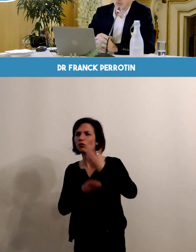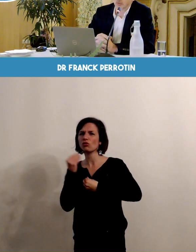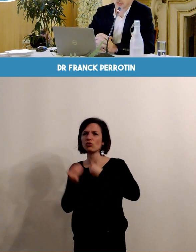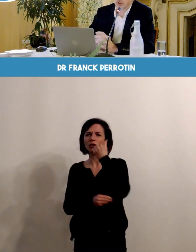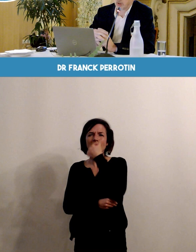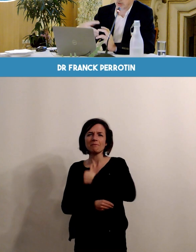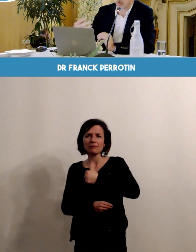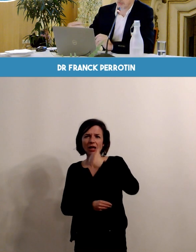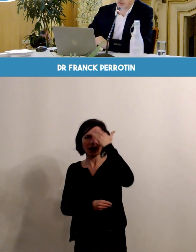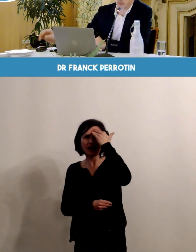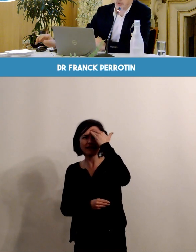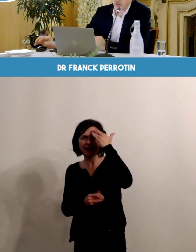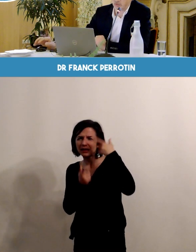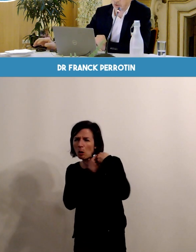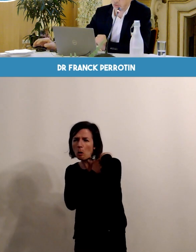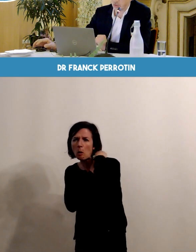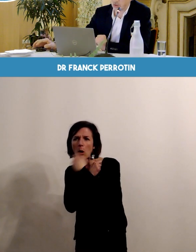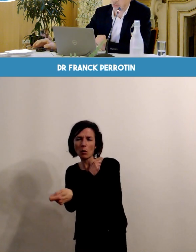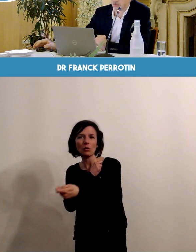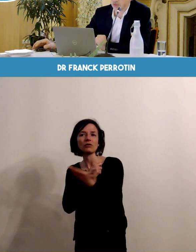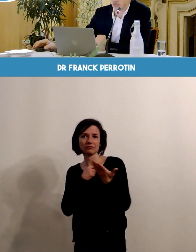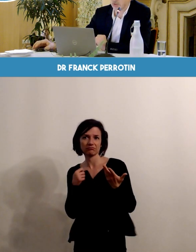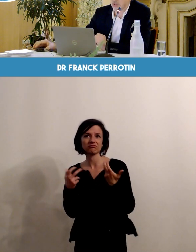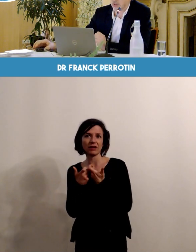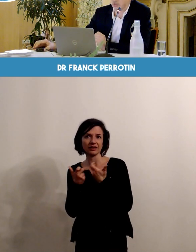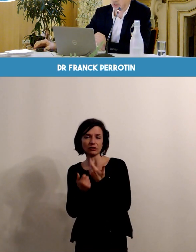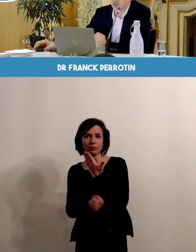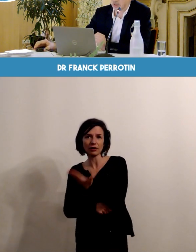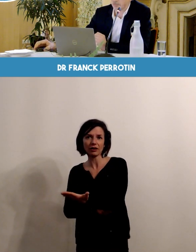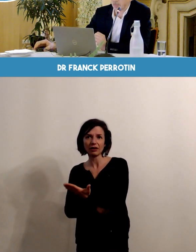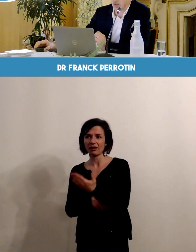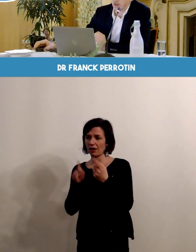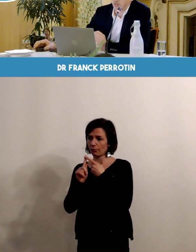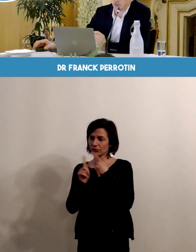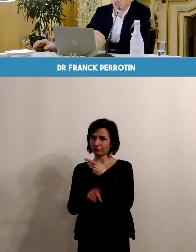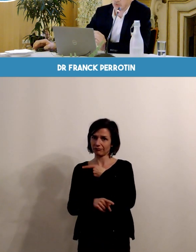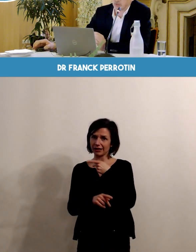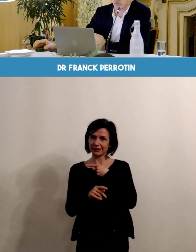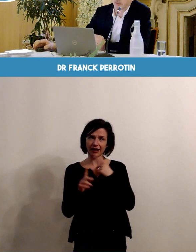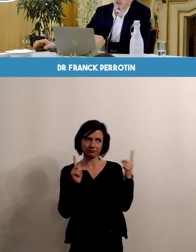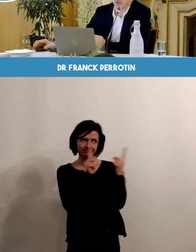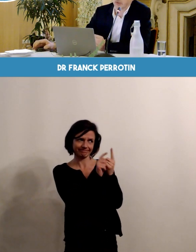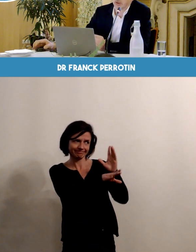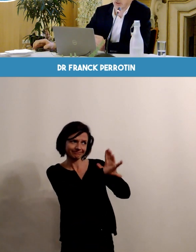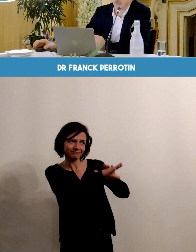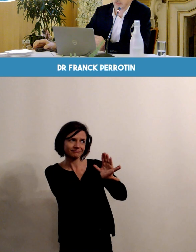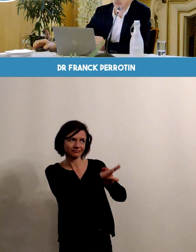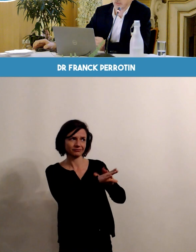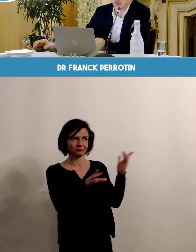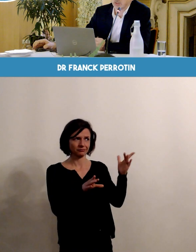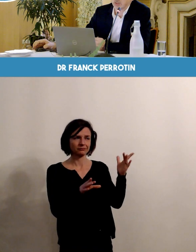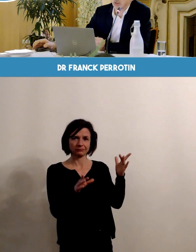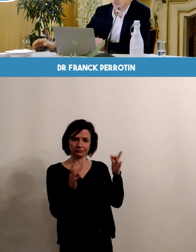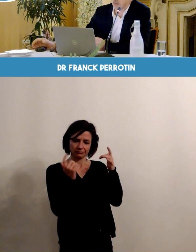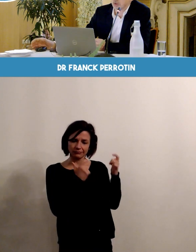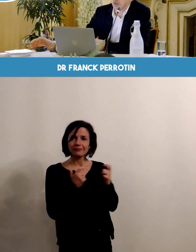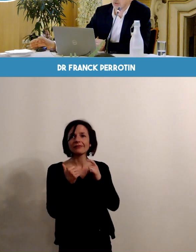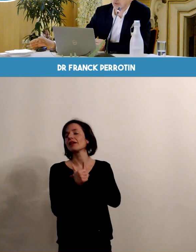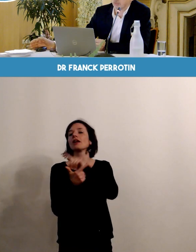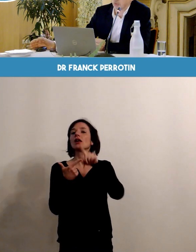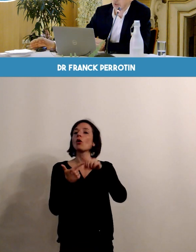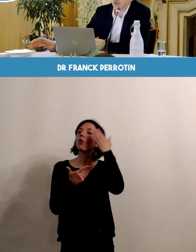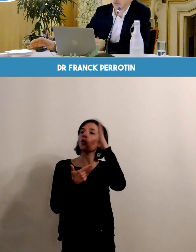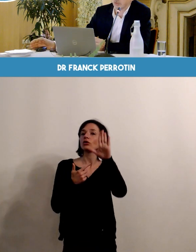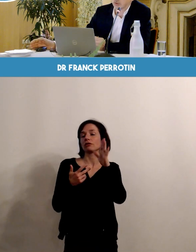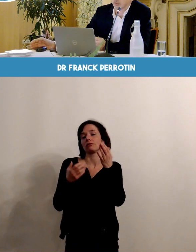des maux de tête prolongés qui peuvent être des facteurs qui doivent être signalés au médecin et puis le deuxième facteur également de